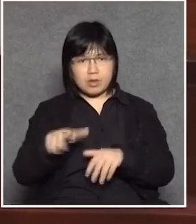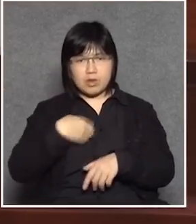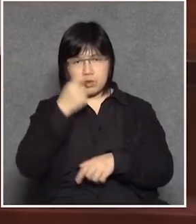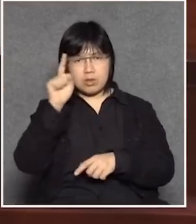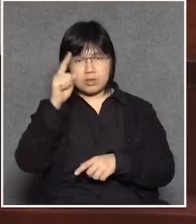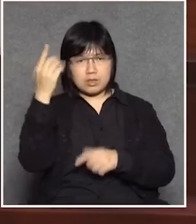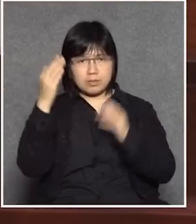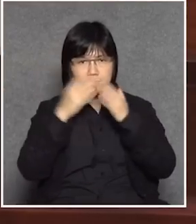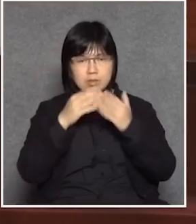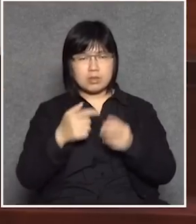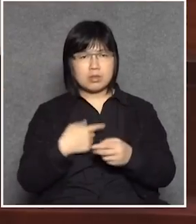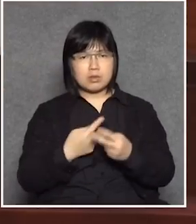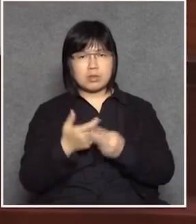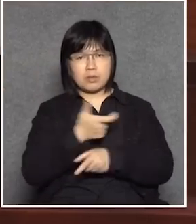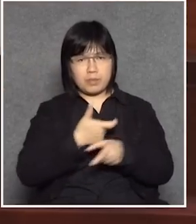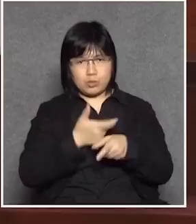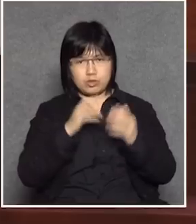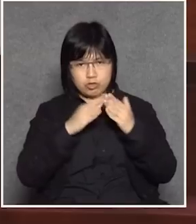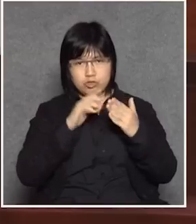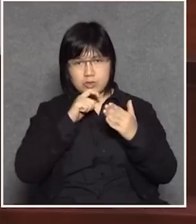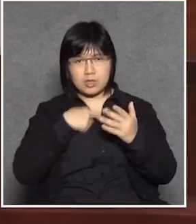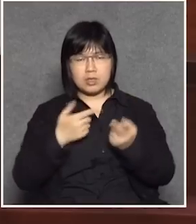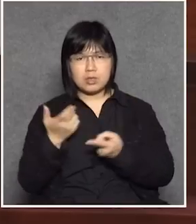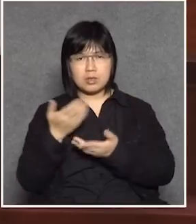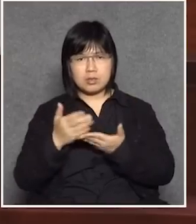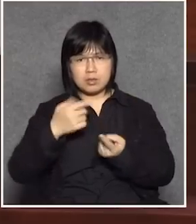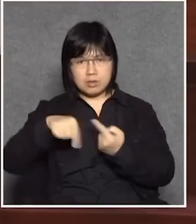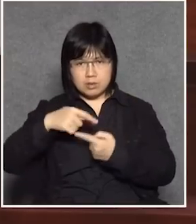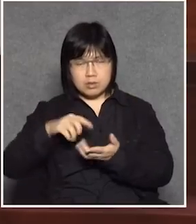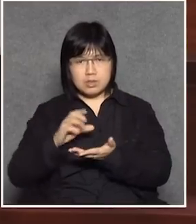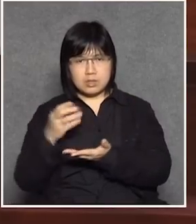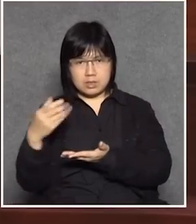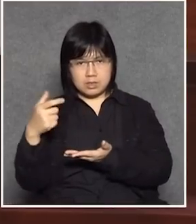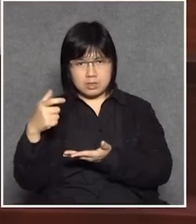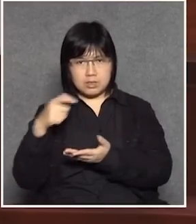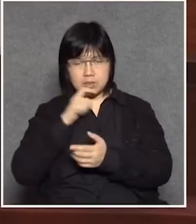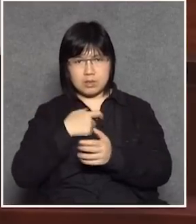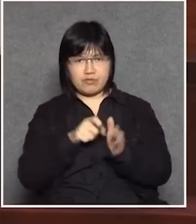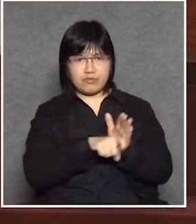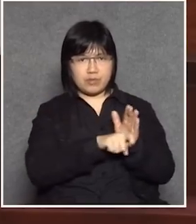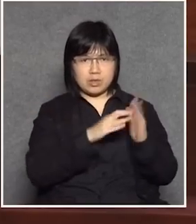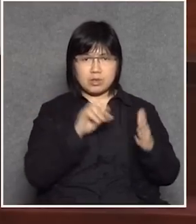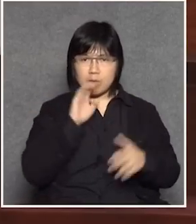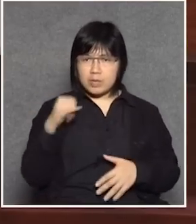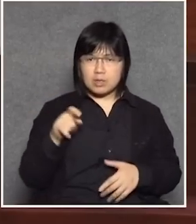工業貿易署,還有轉撥至各基金款項,還有副務署,為何不能說呢?